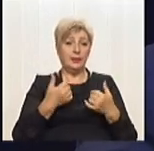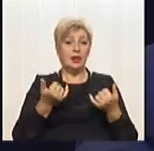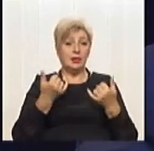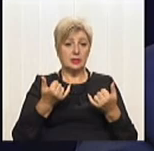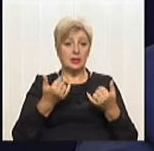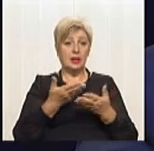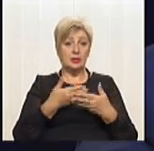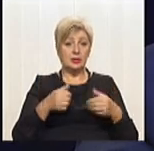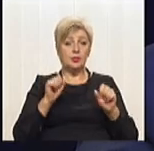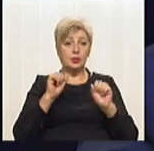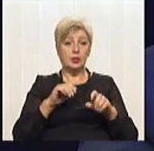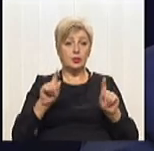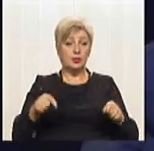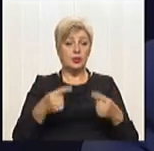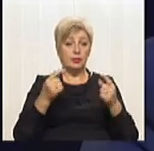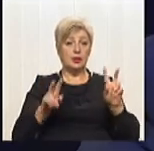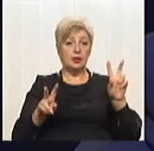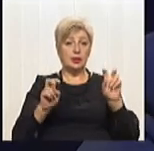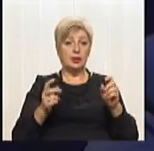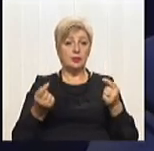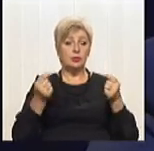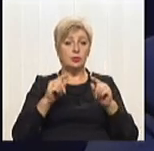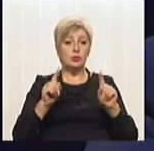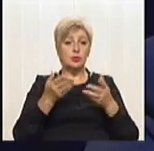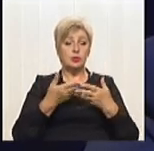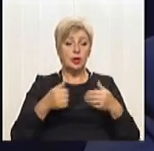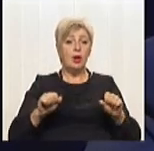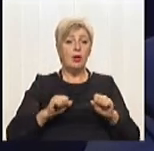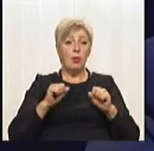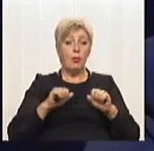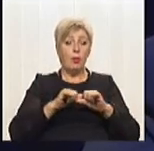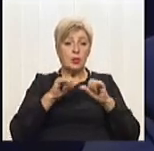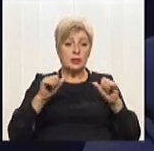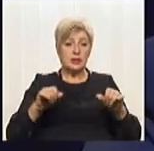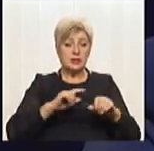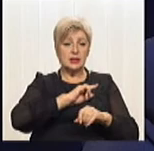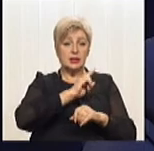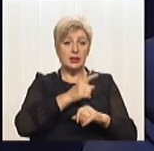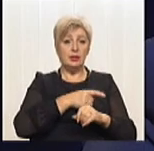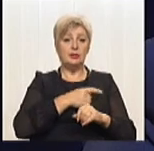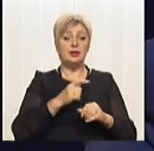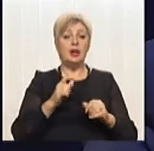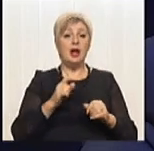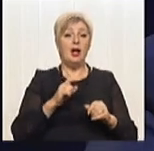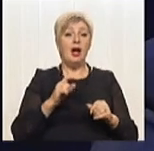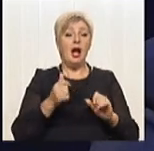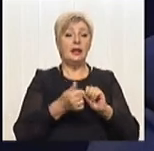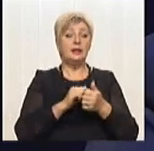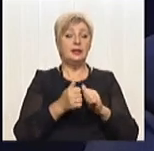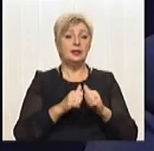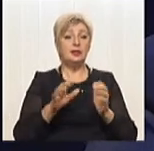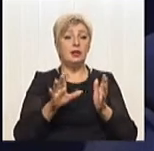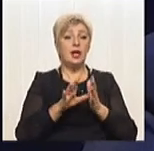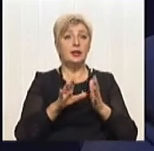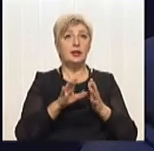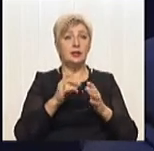зараз ми можемо підіймати тему того, що нам посилювати, наприклад, в водоканалах альтернативну енергетику, так, і за рахунок того